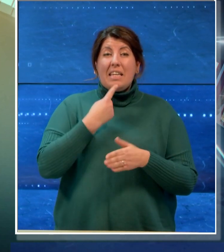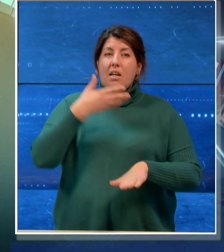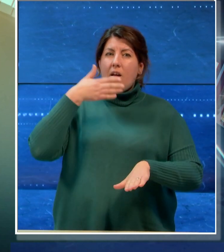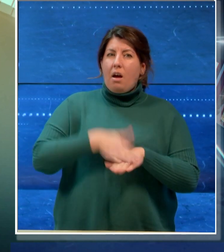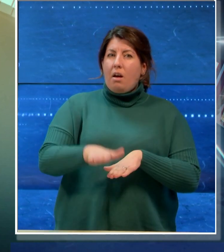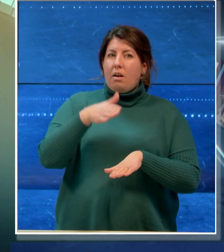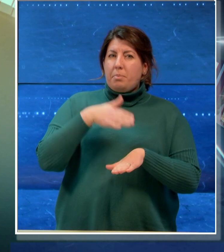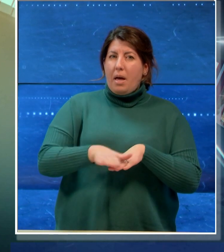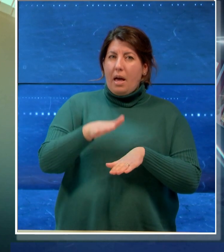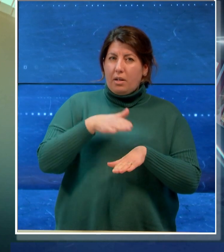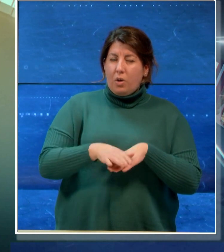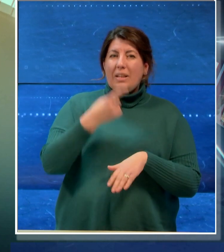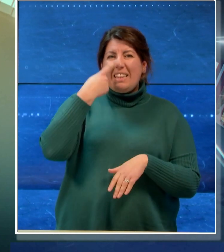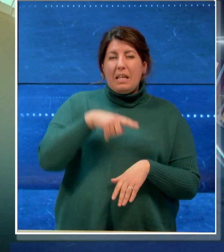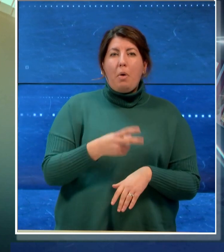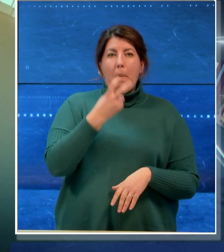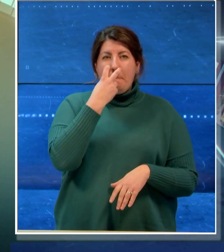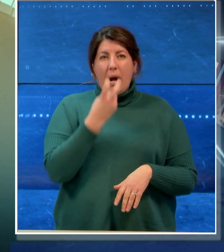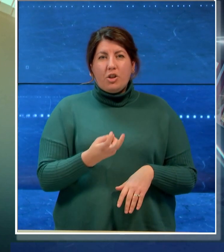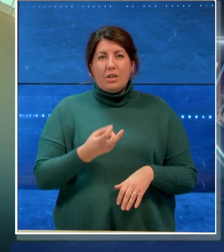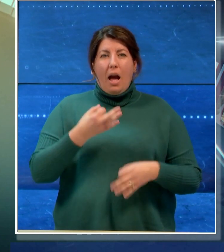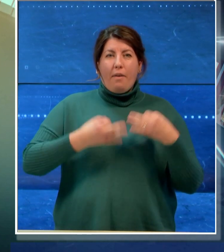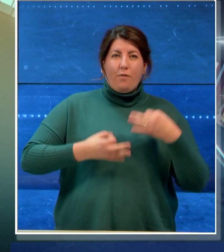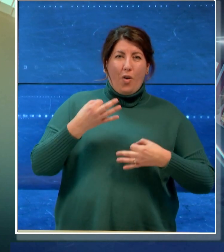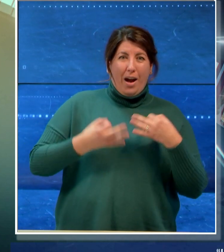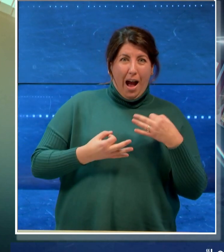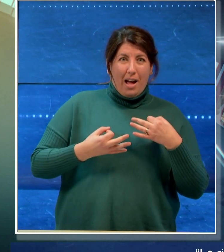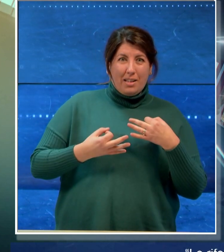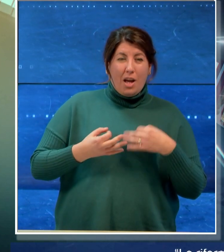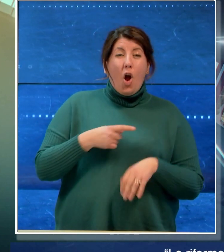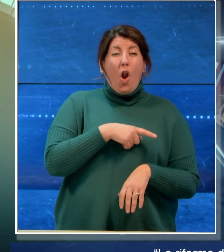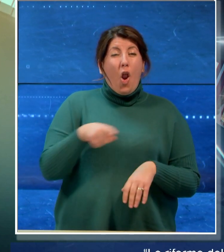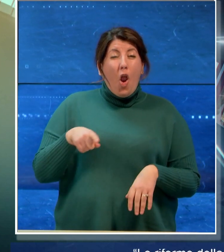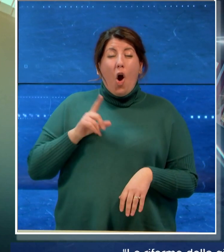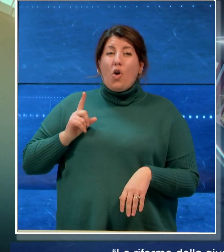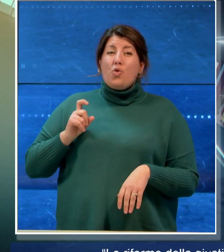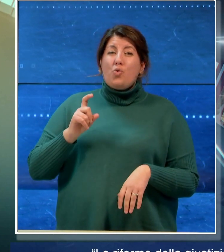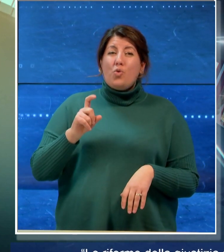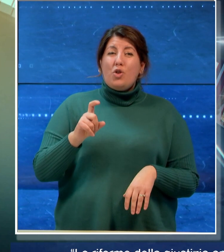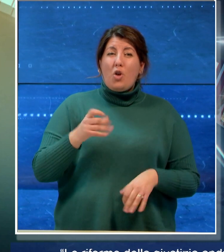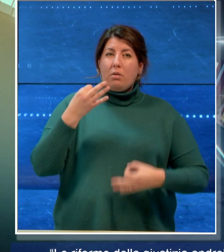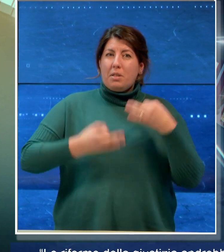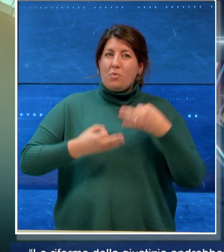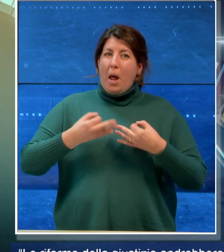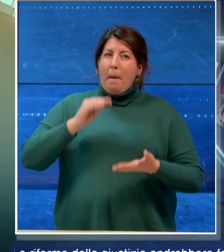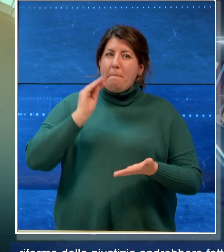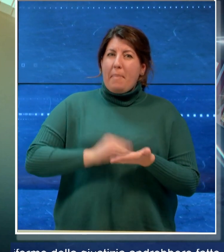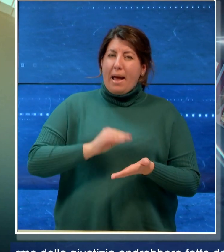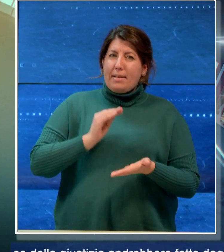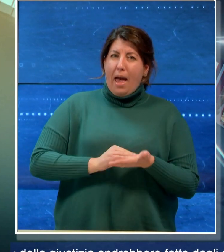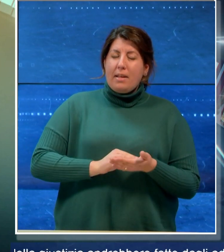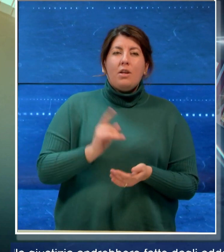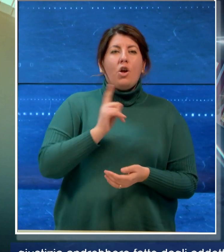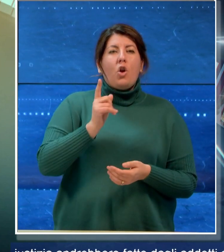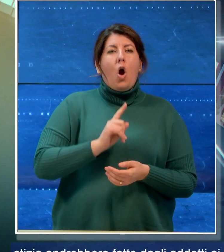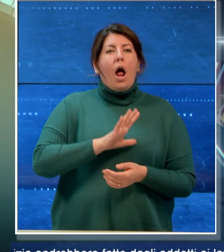lavori dai magistrati e avvocati che sono ogni giorno in udienza e non da